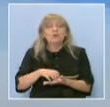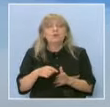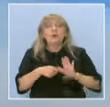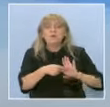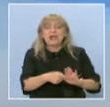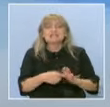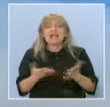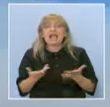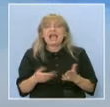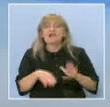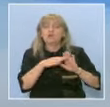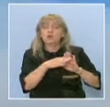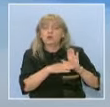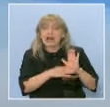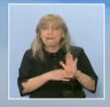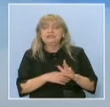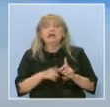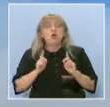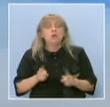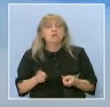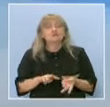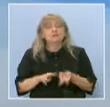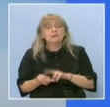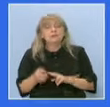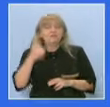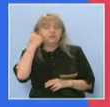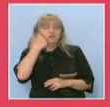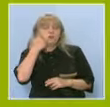програмата може да се превърне в полезно забавление.